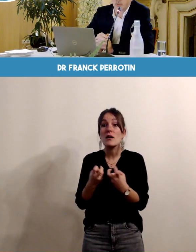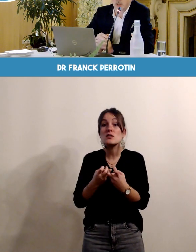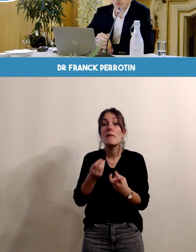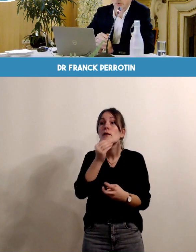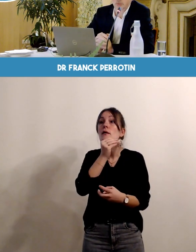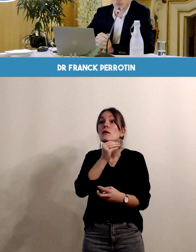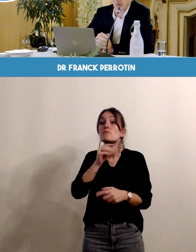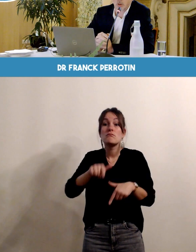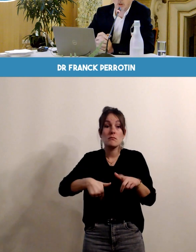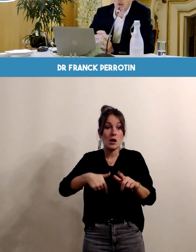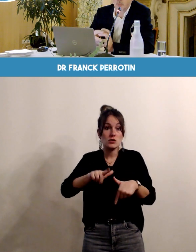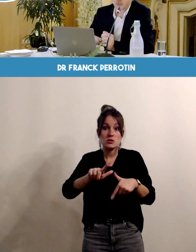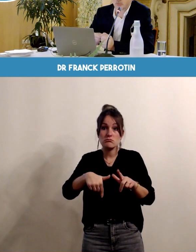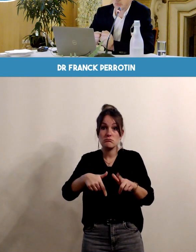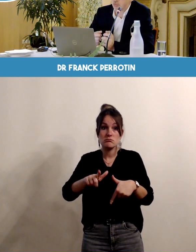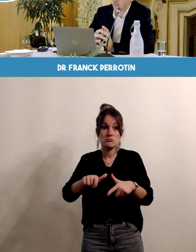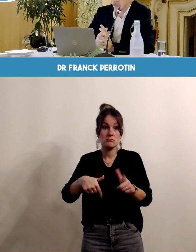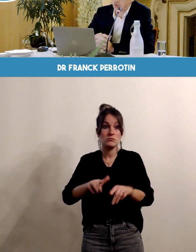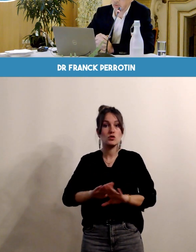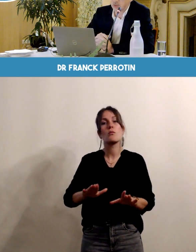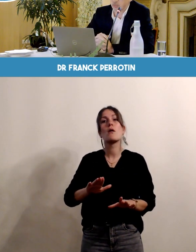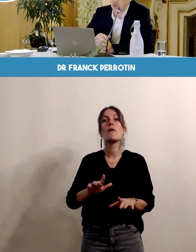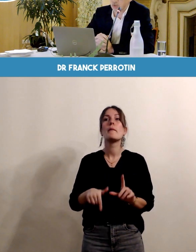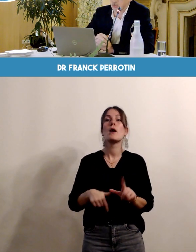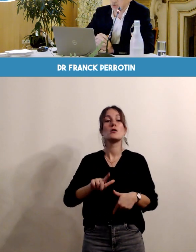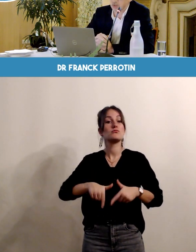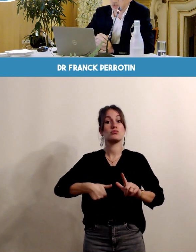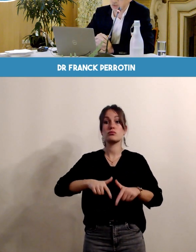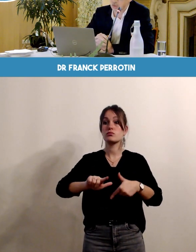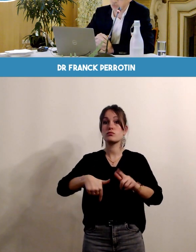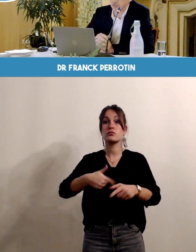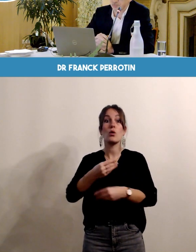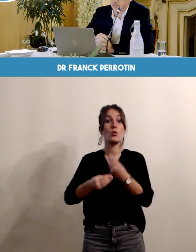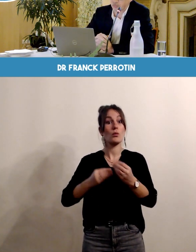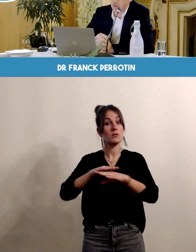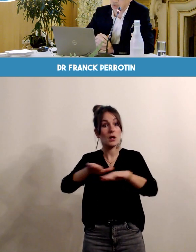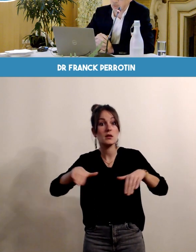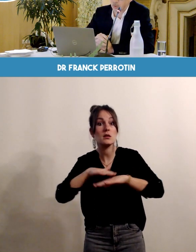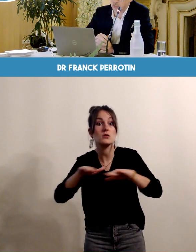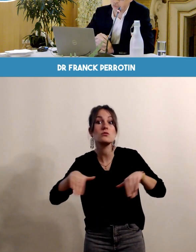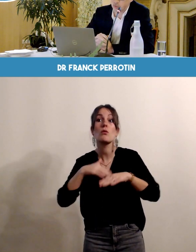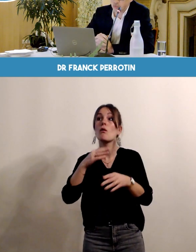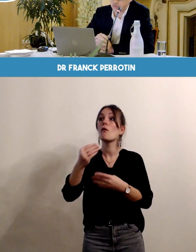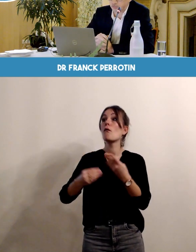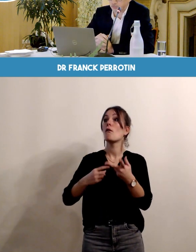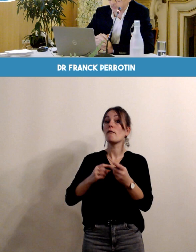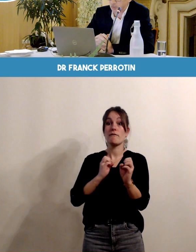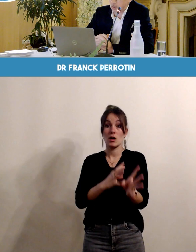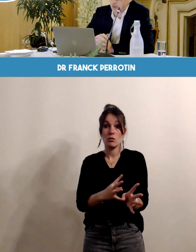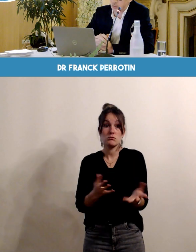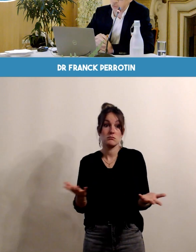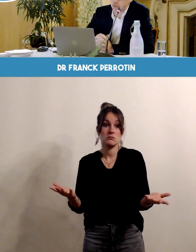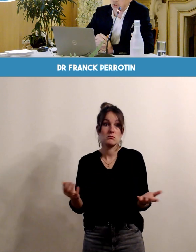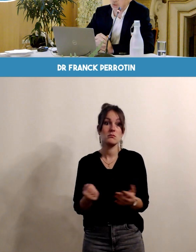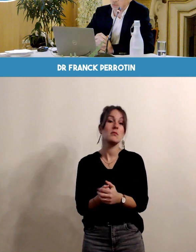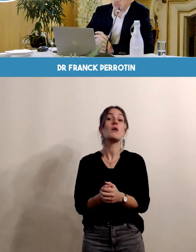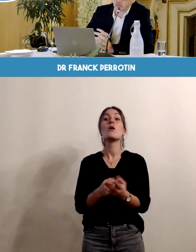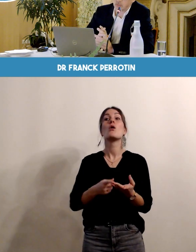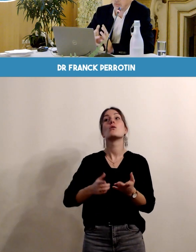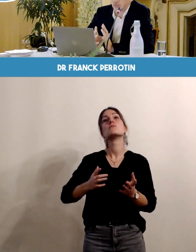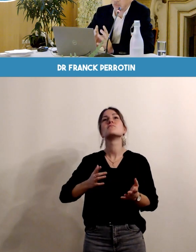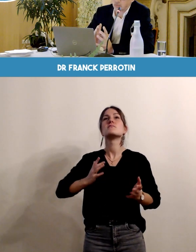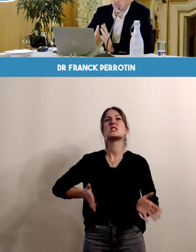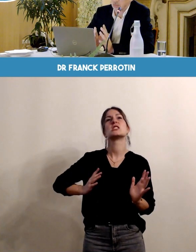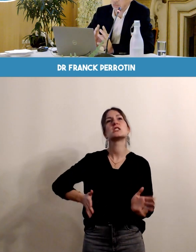la marche un peu soutenue ça peut être de la natation ça peut être du vélo le jogging